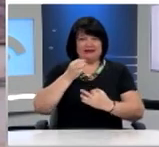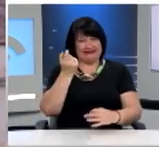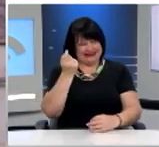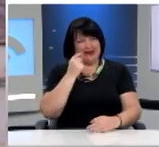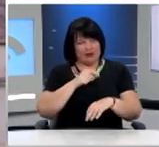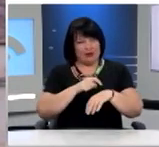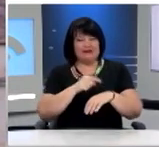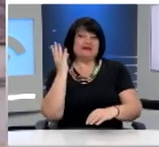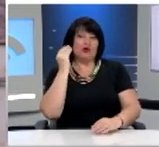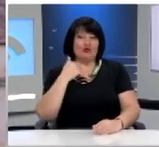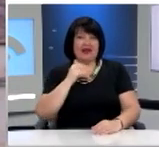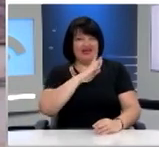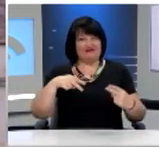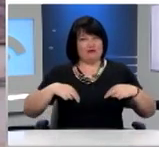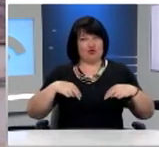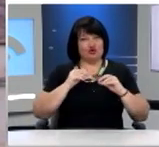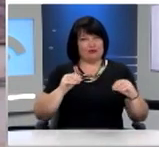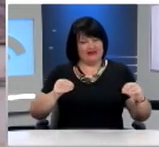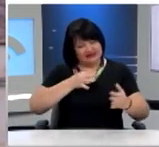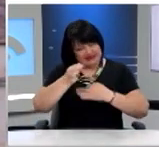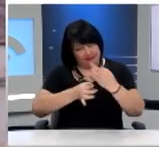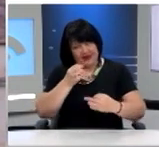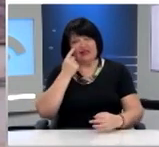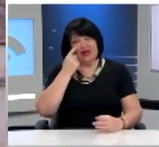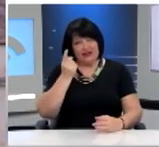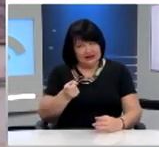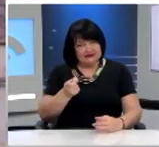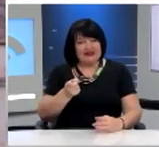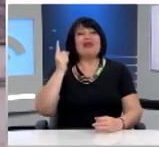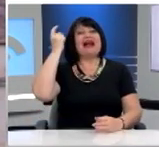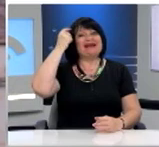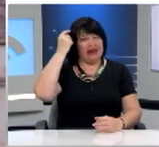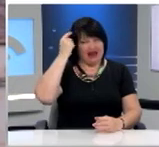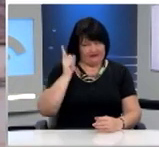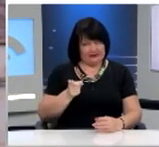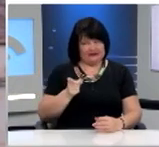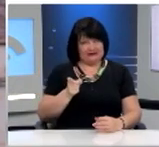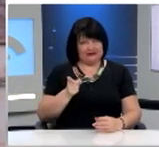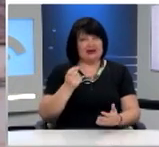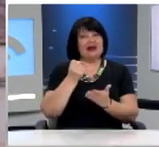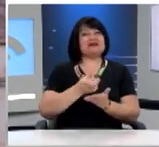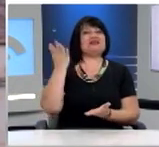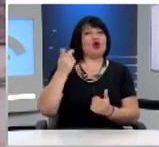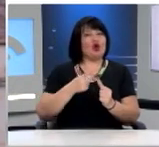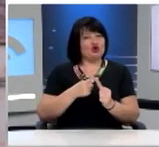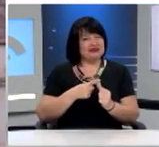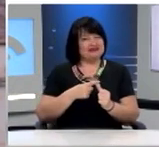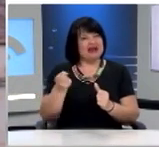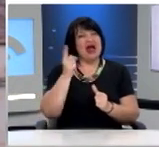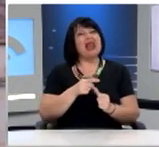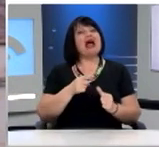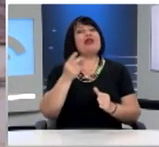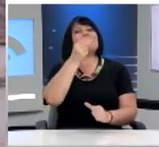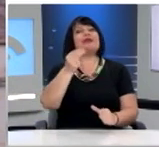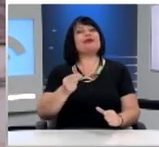θα είναι εδώ και η Φυπουργός Παιδείας και θα σας μιλήσει, θα καταλάβετε ότι και η αξιολόγηση και άλλες παράμετροι που